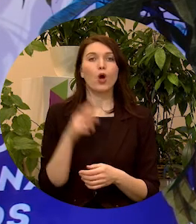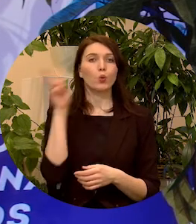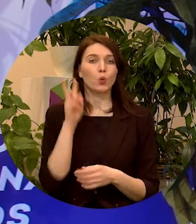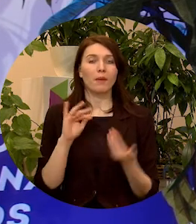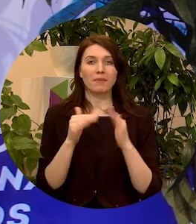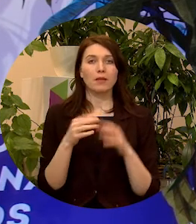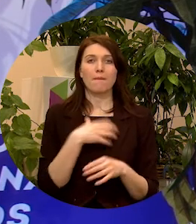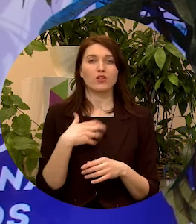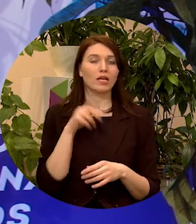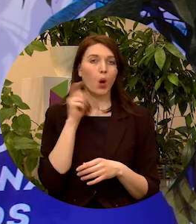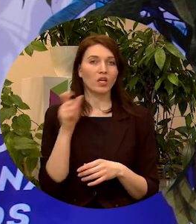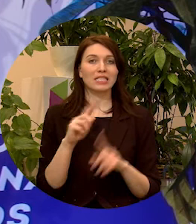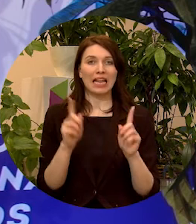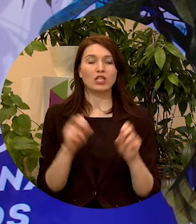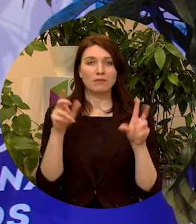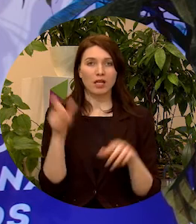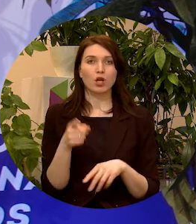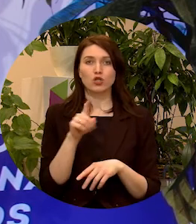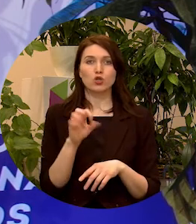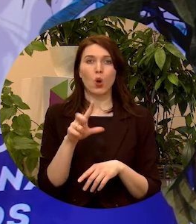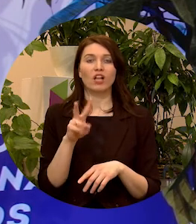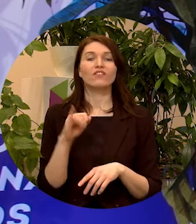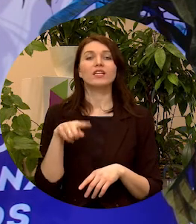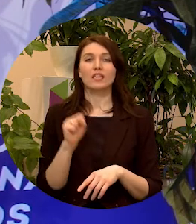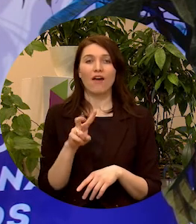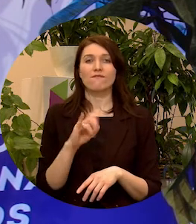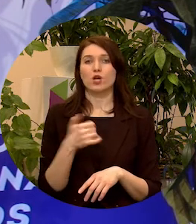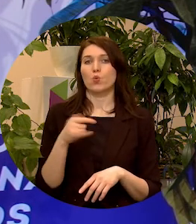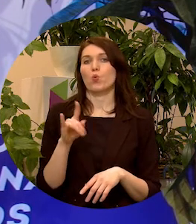Jūrmalas pilsētas pašvaldības jaunatnes lietas speciālistas Solvita Vigule.